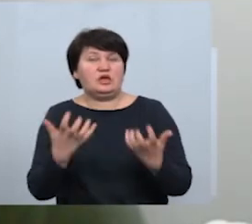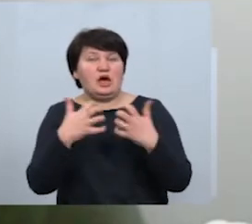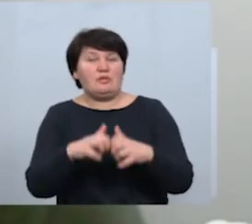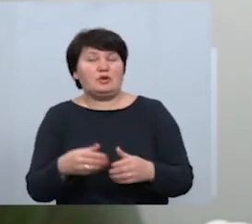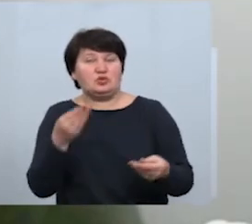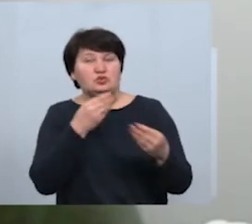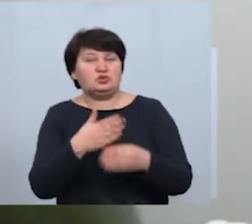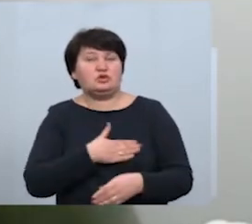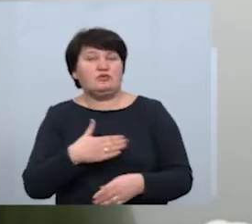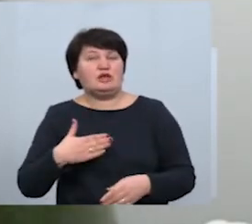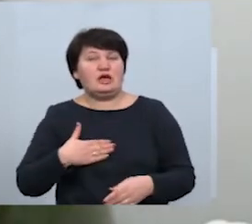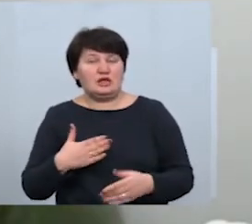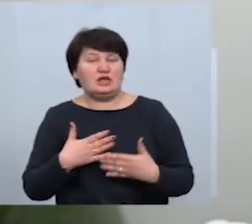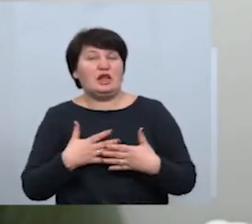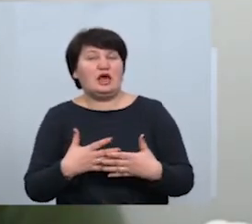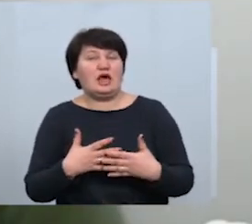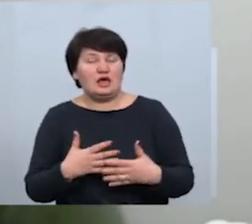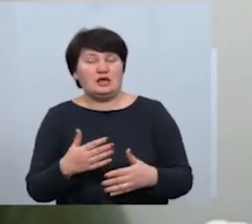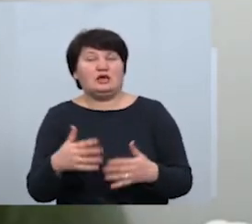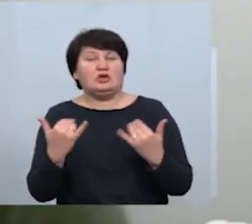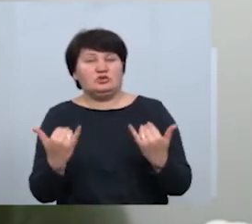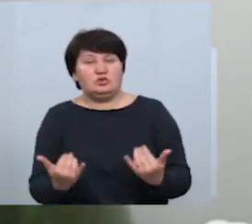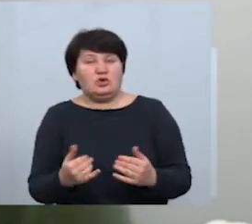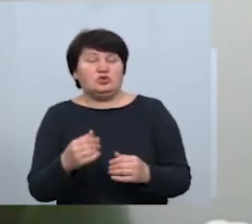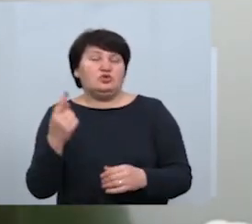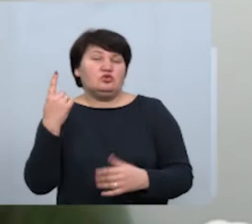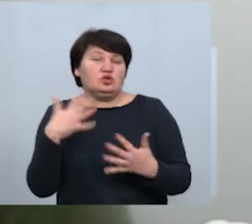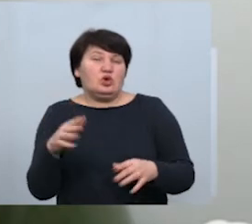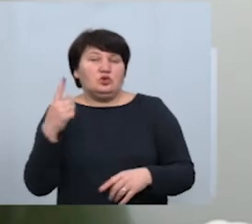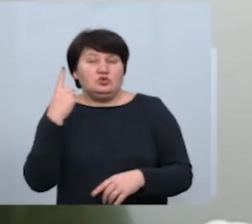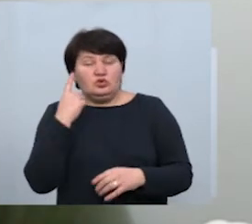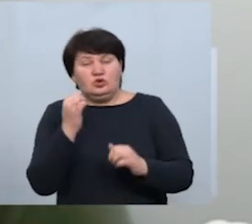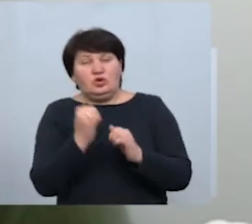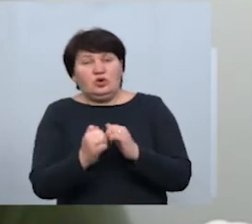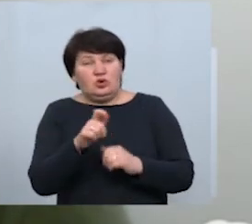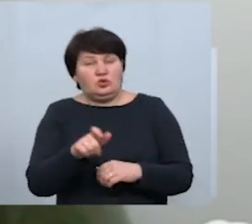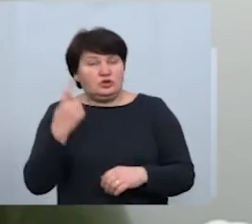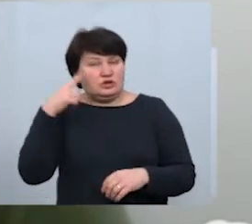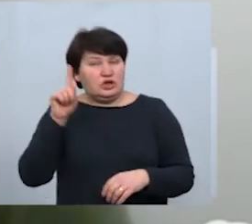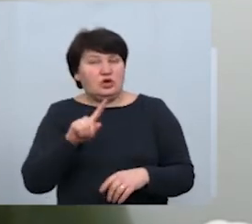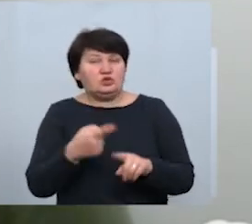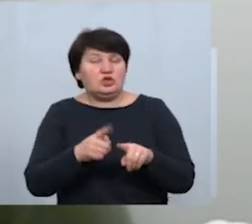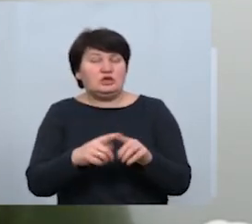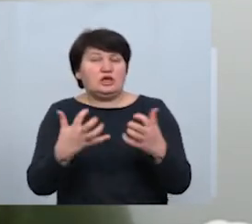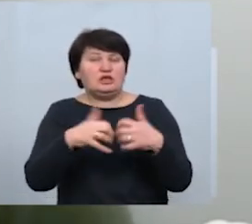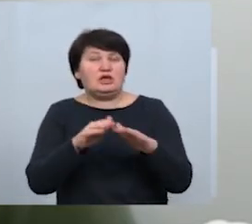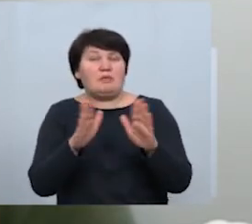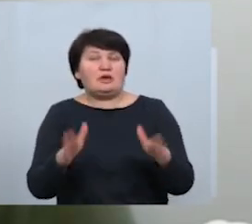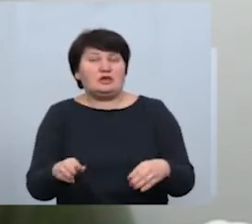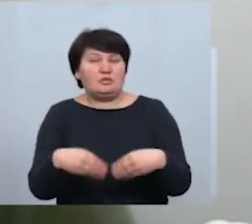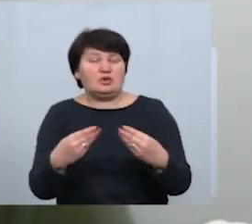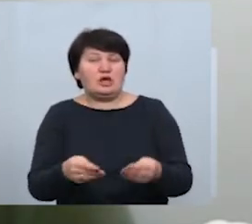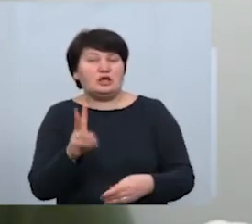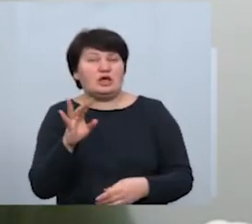легень, який вже сьогодні на кожному кроці чути, і люди знають, що це за прилад. І це є подача кисню,